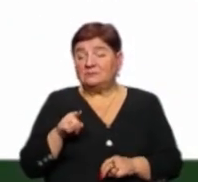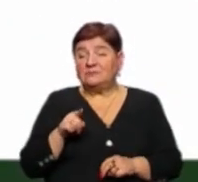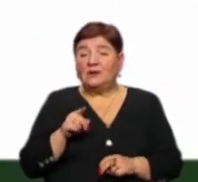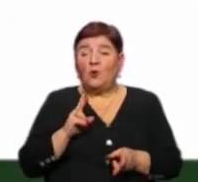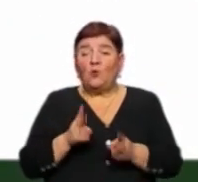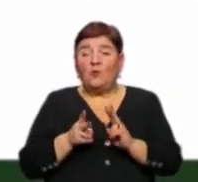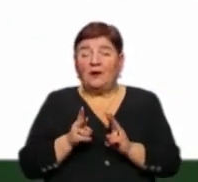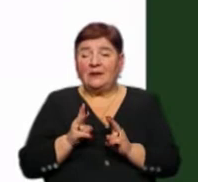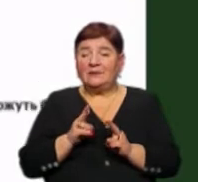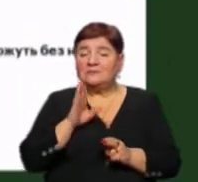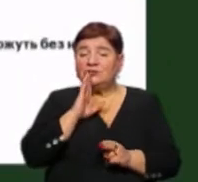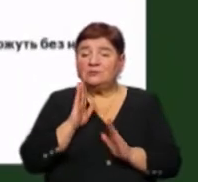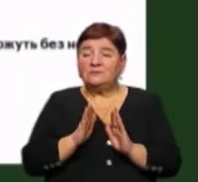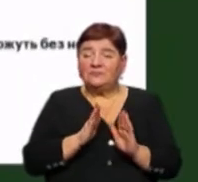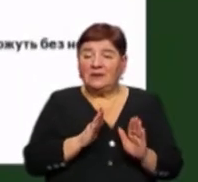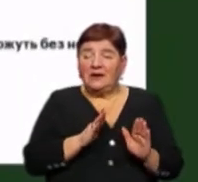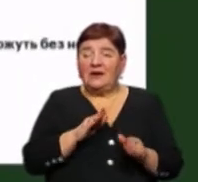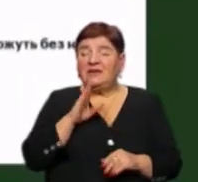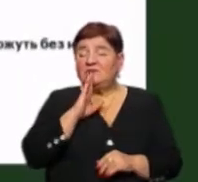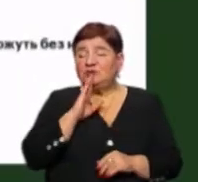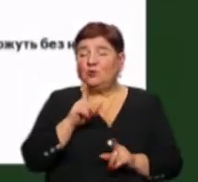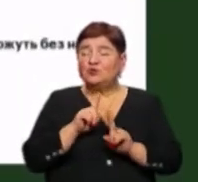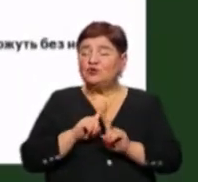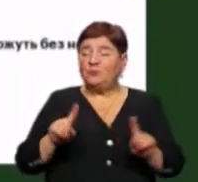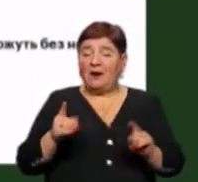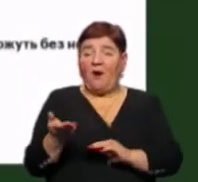кухаря. Дівчину суперофіціанта.